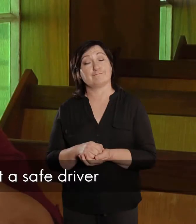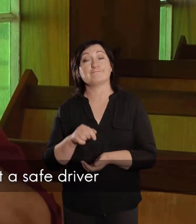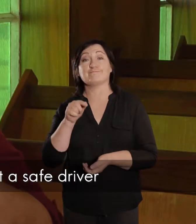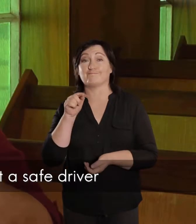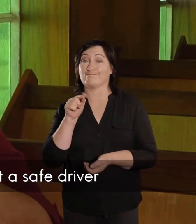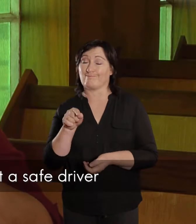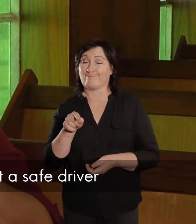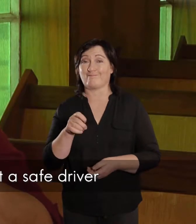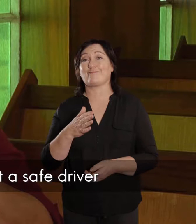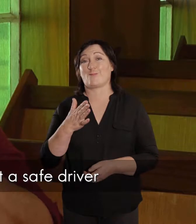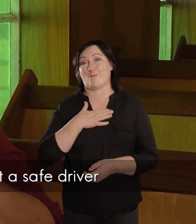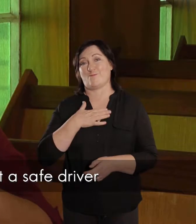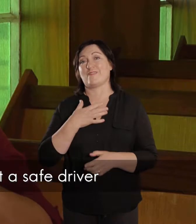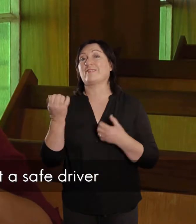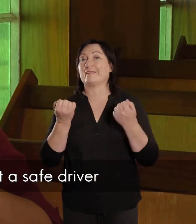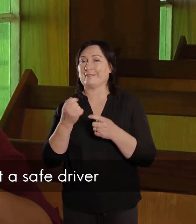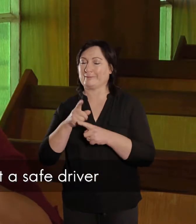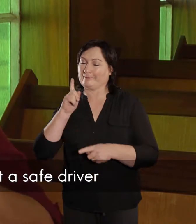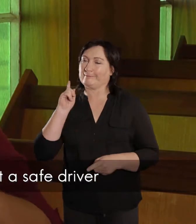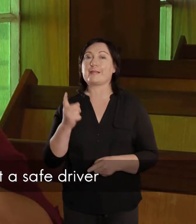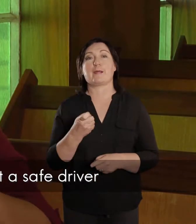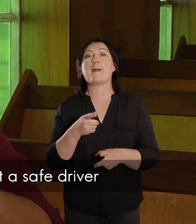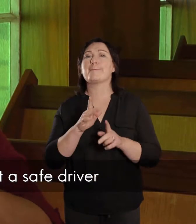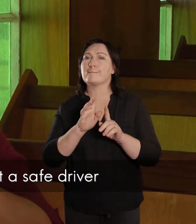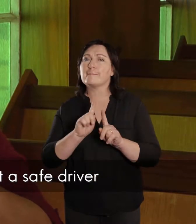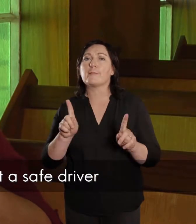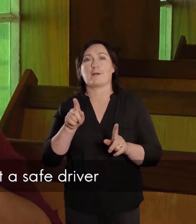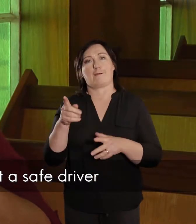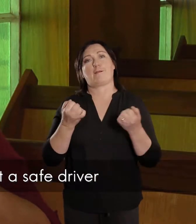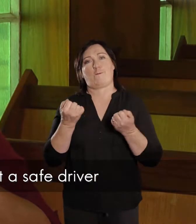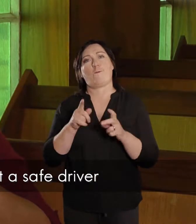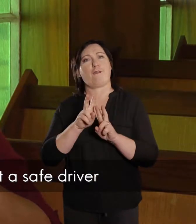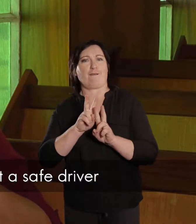die feit dat hij baie hard gereed maar een veilige reier gewees het